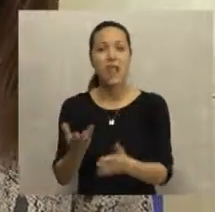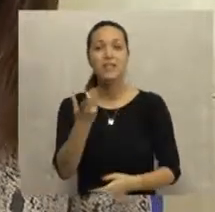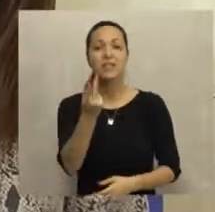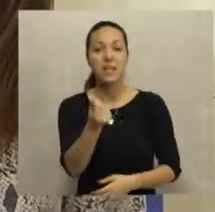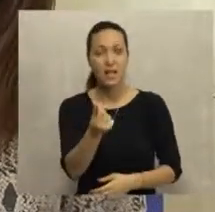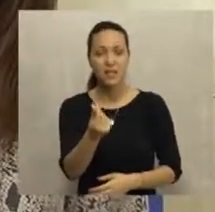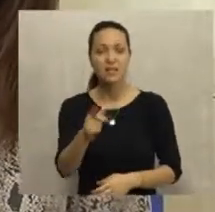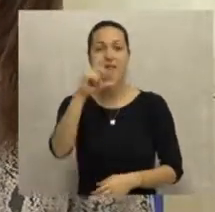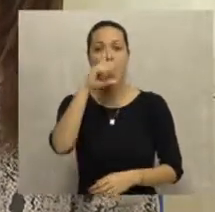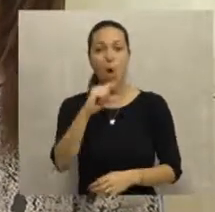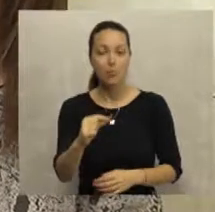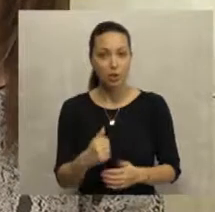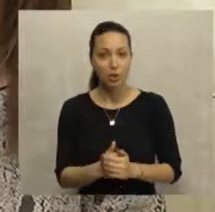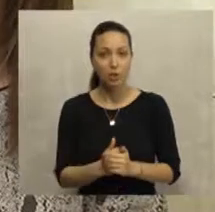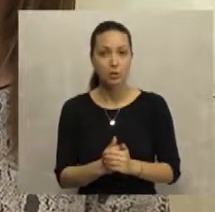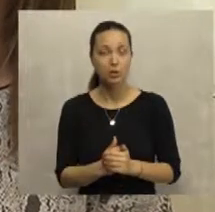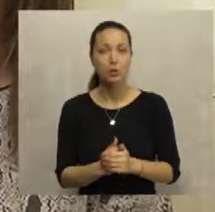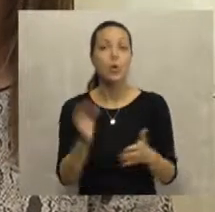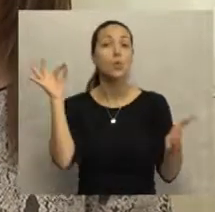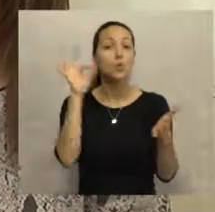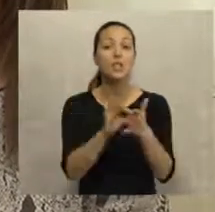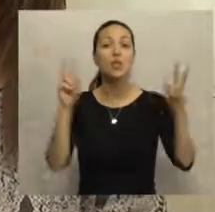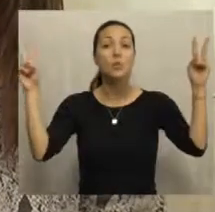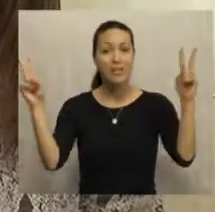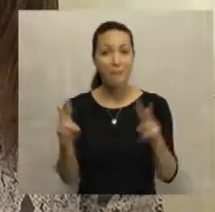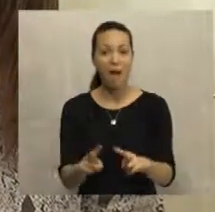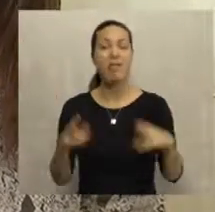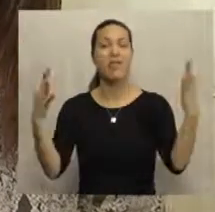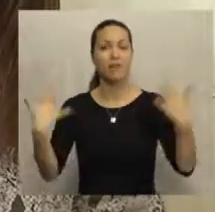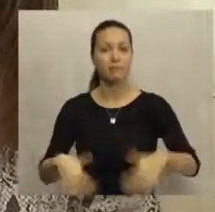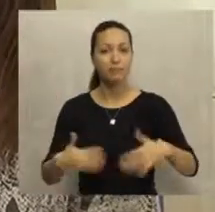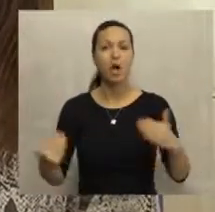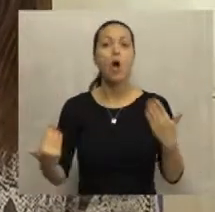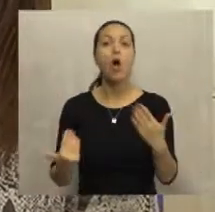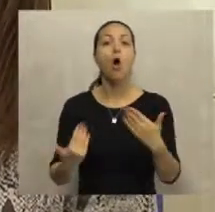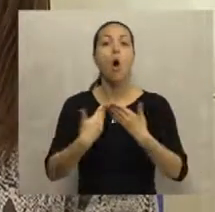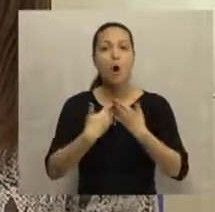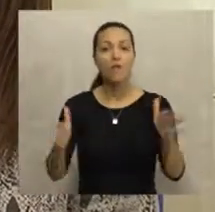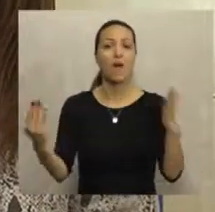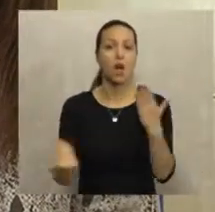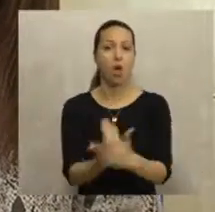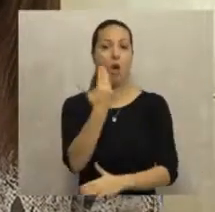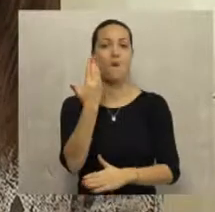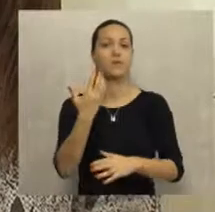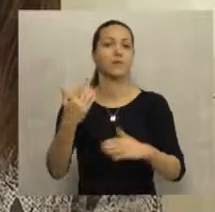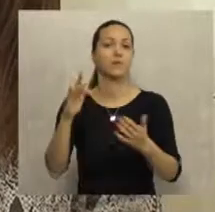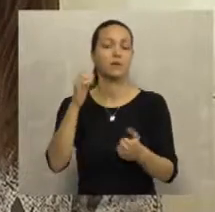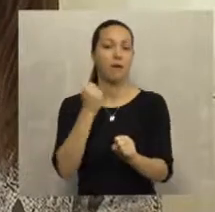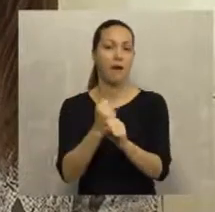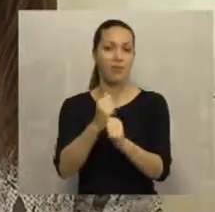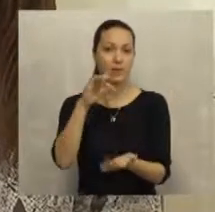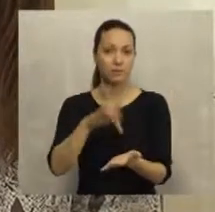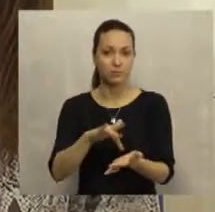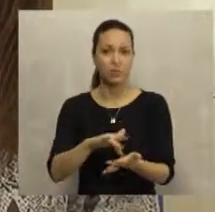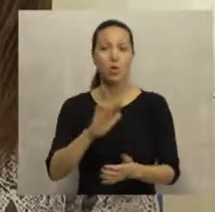izdvojili sredstva iz budžeta opštine, a sve u cilju smanjenja broja nezaposlenih i otvaranja novih radnih mesta. U